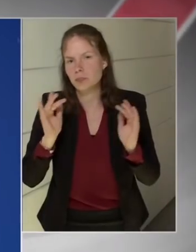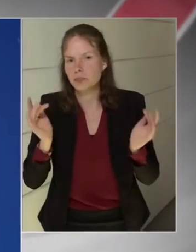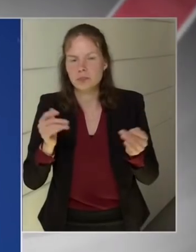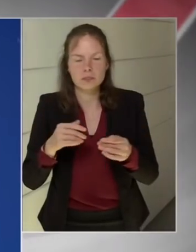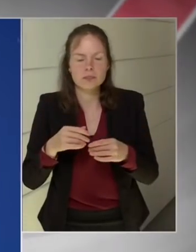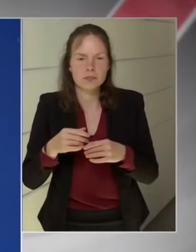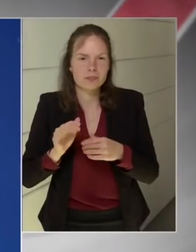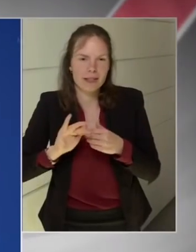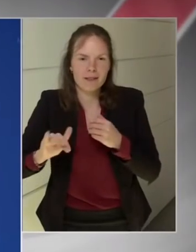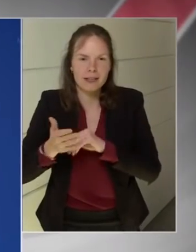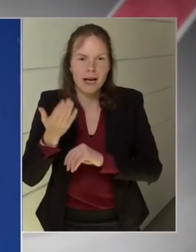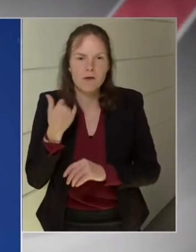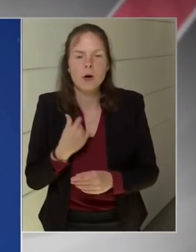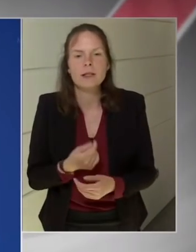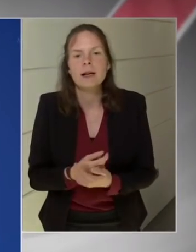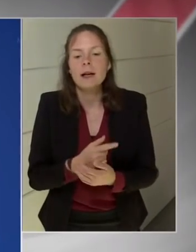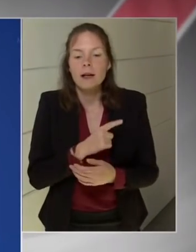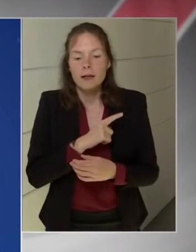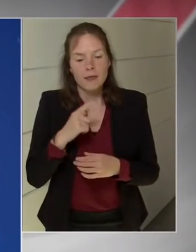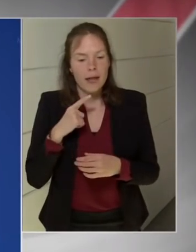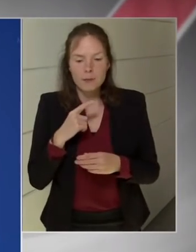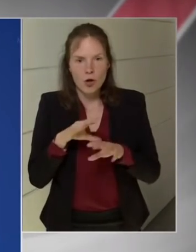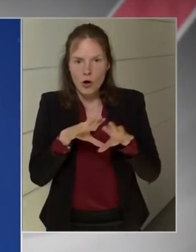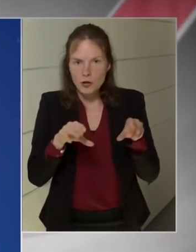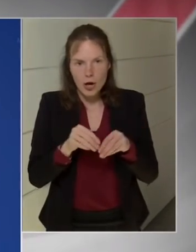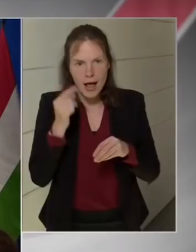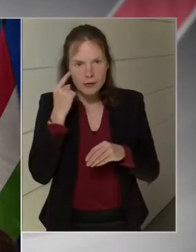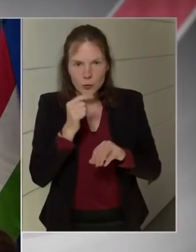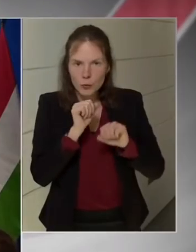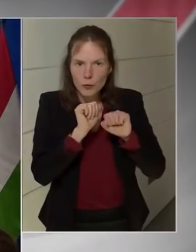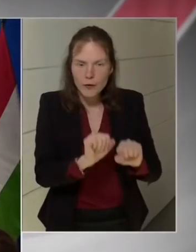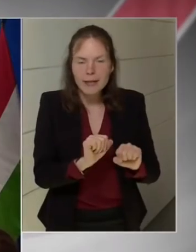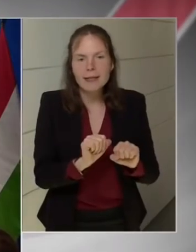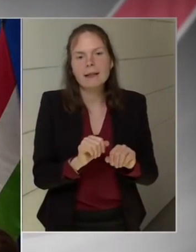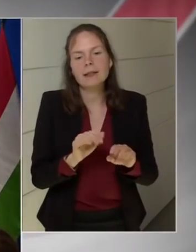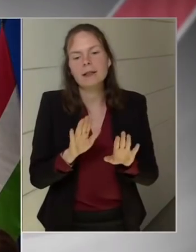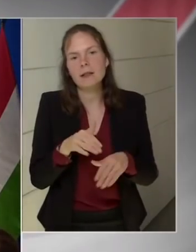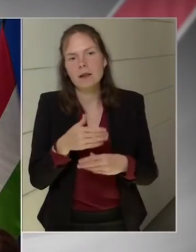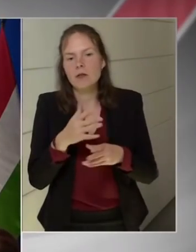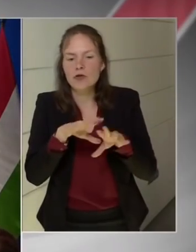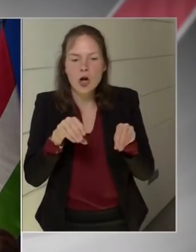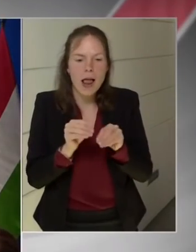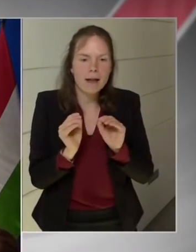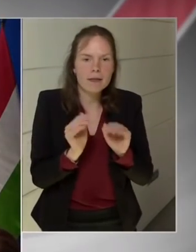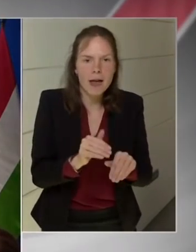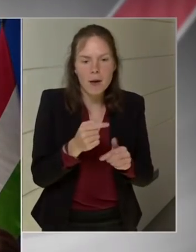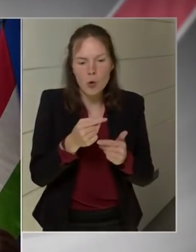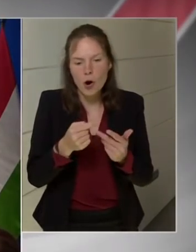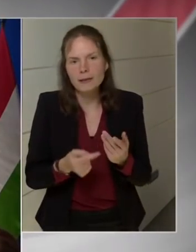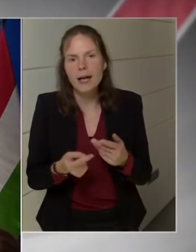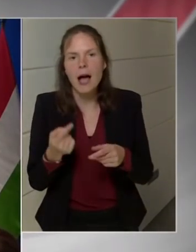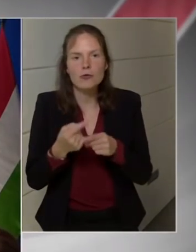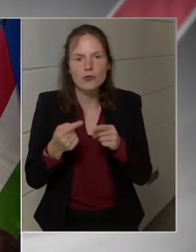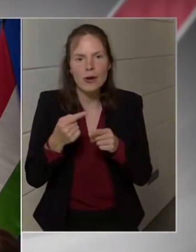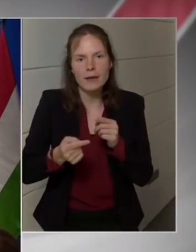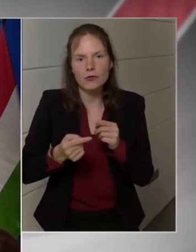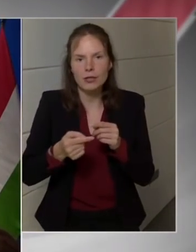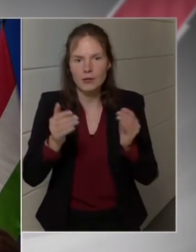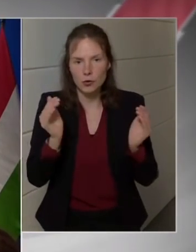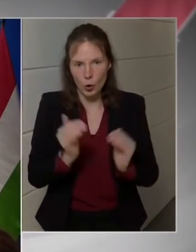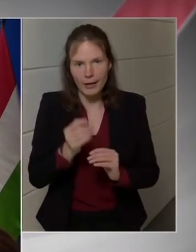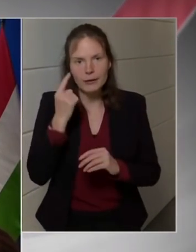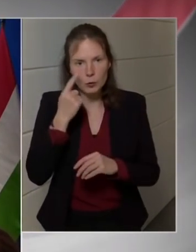2020-as éve volt szegyetlen kivétel, de az a világban mindenhol kivétel volt. Éppen ezért ezen